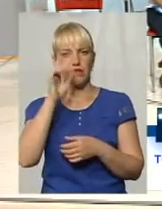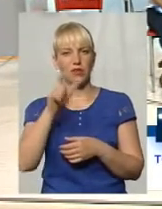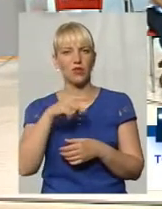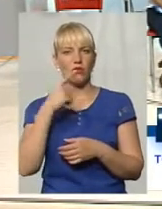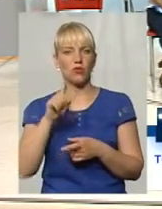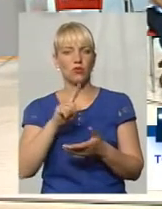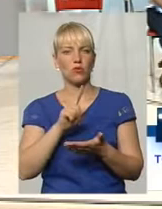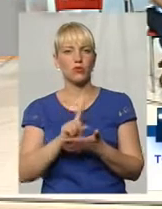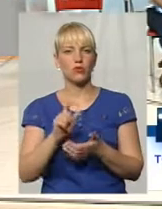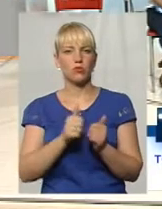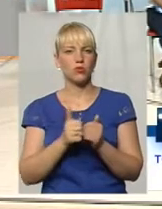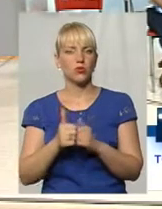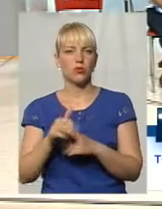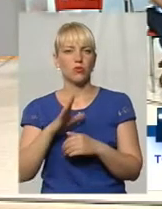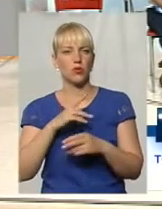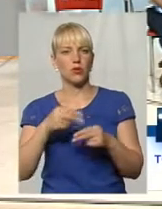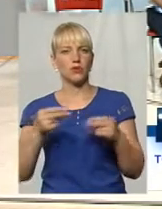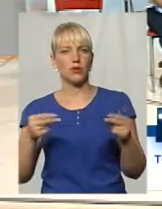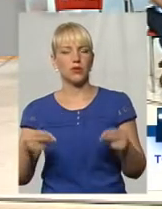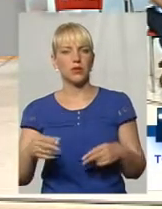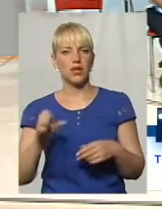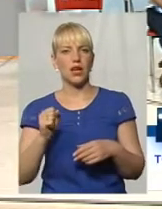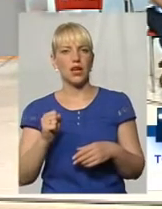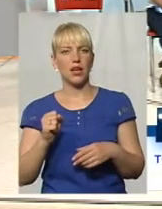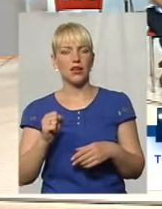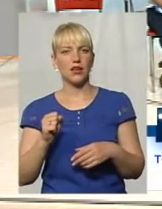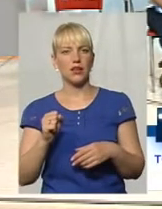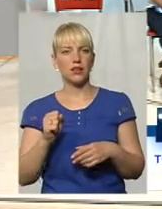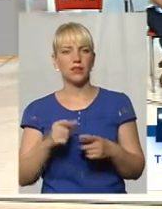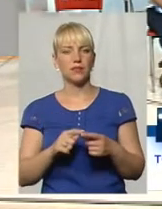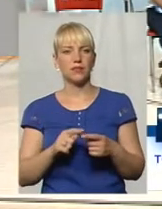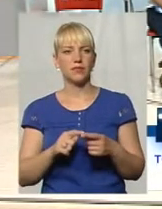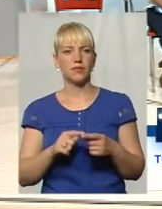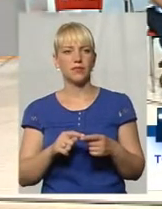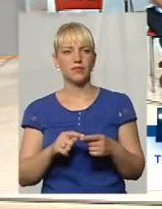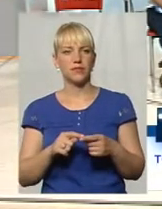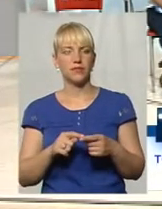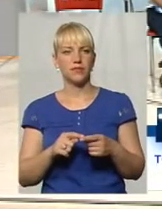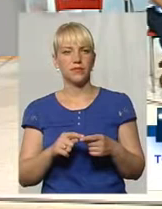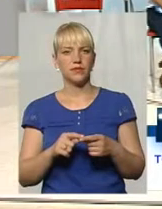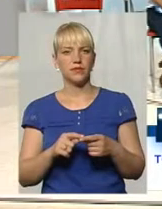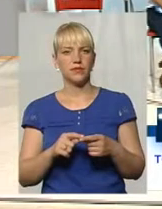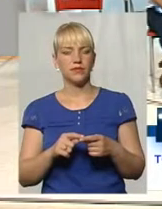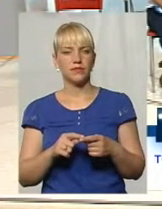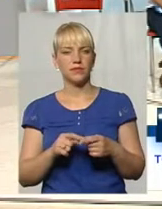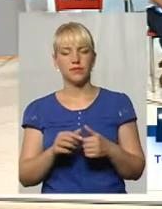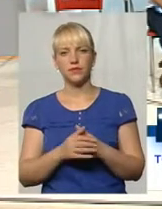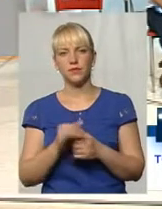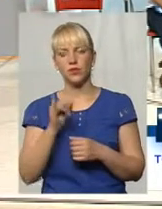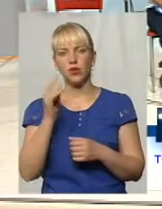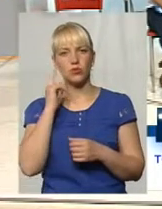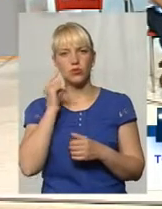в сусіді, буде підписані, а з вами, і зразення, він сказав, де вас і нас, і вони